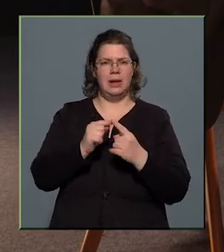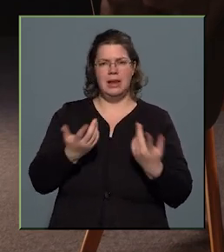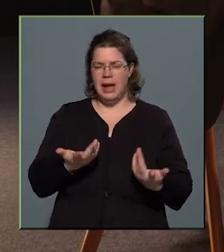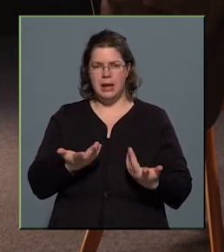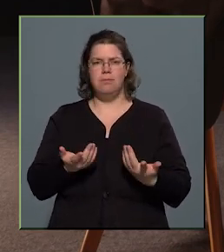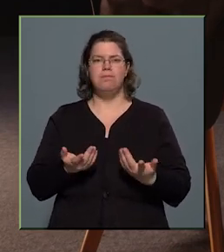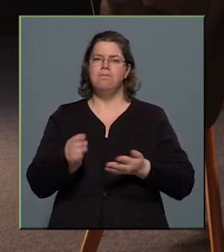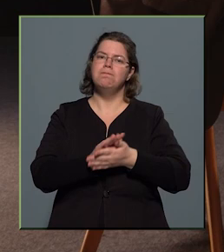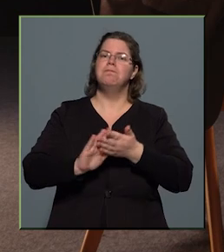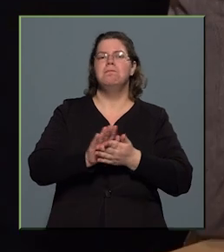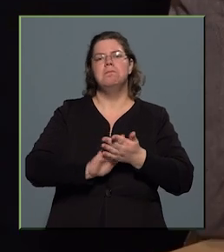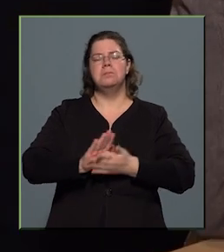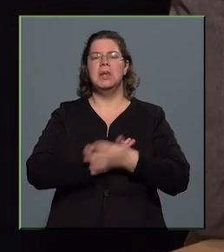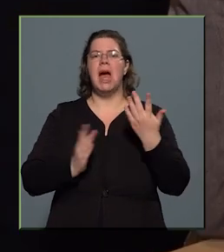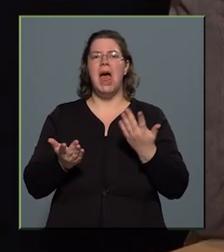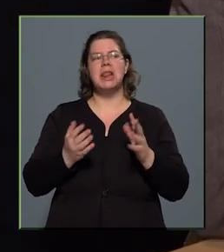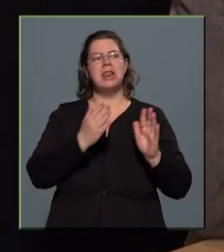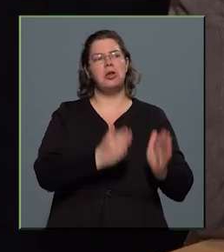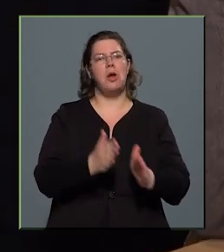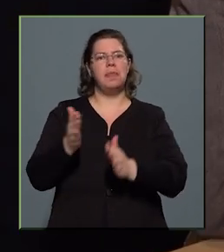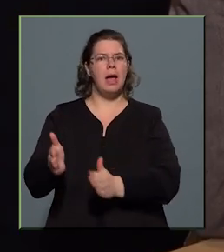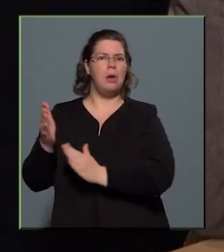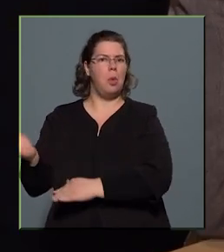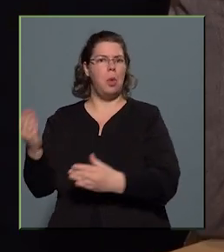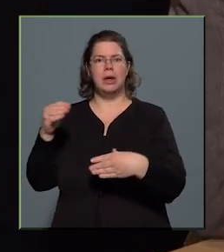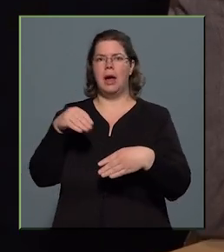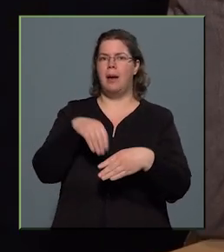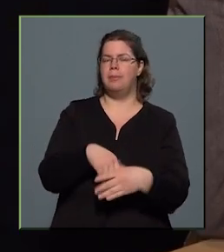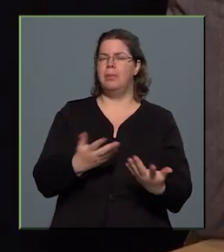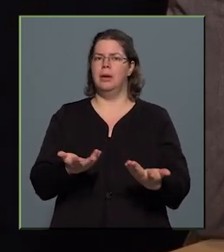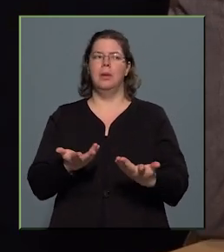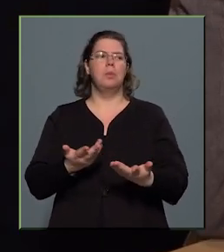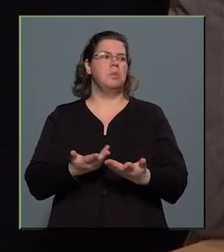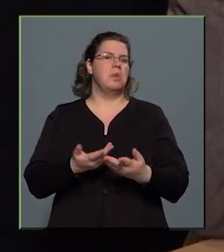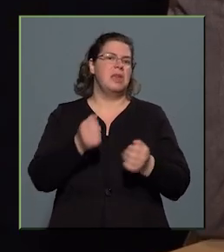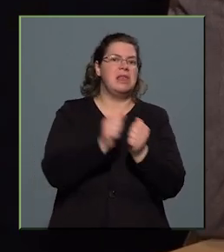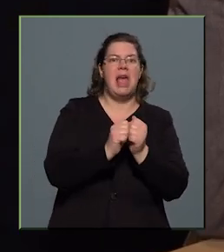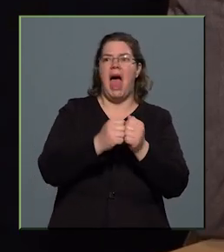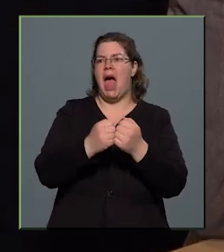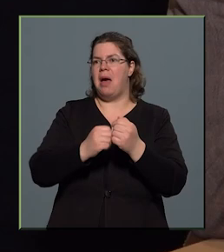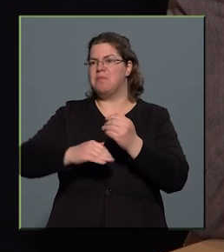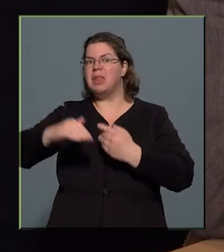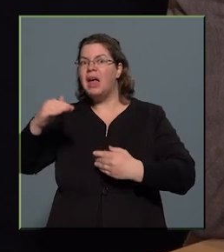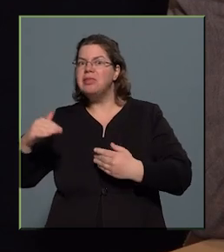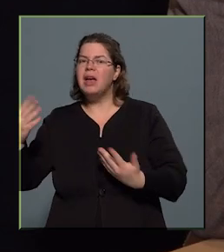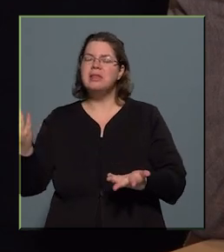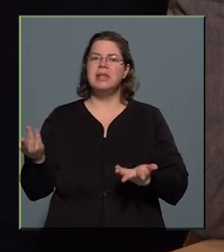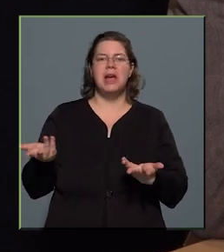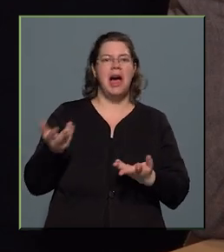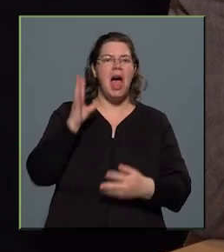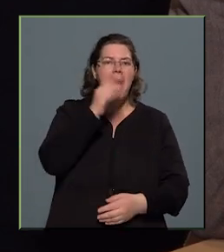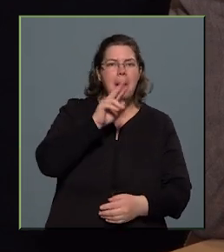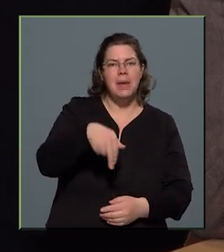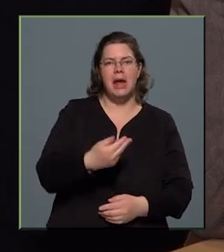milyen kategóriába tartoznak? Tehát itt számokról, tendenciákról, emberekről,